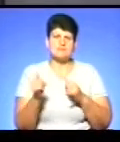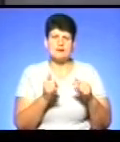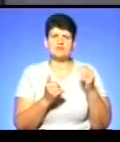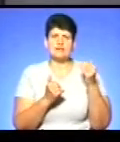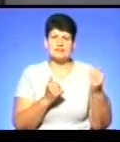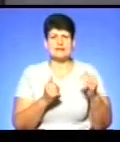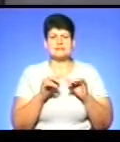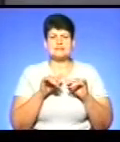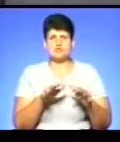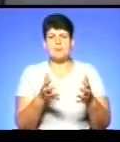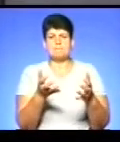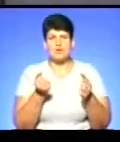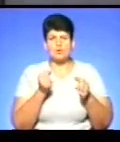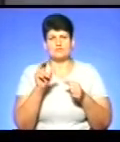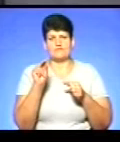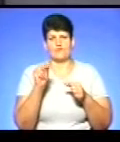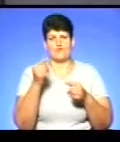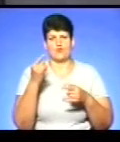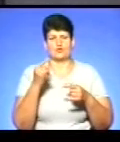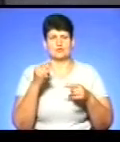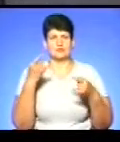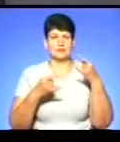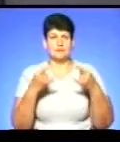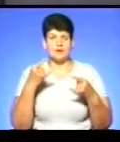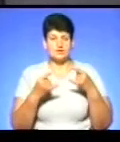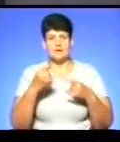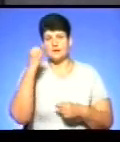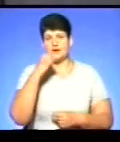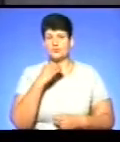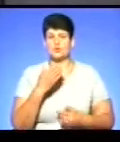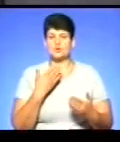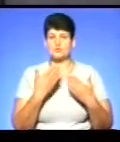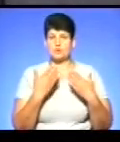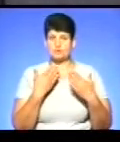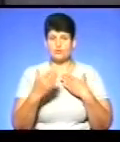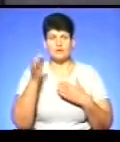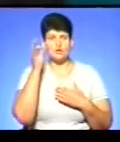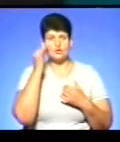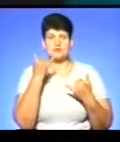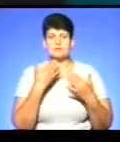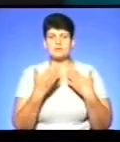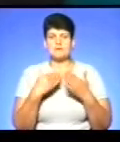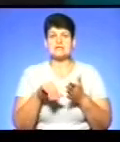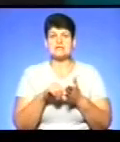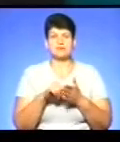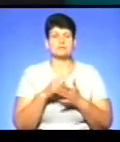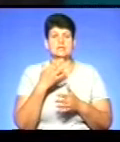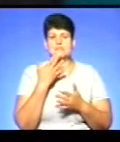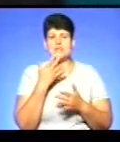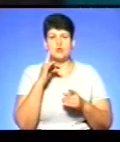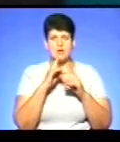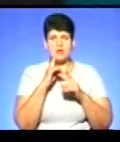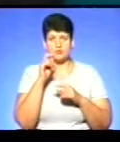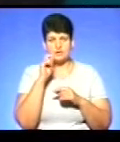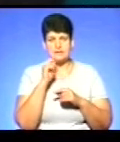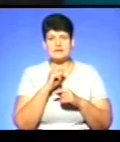їх засобами прийому цифрового сигналу. Я дякую вам за розмову і нагадаю, що сьогодні ми спілкувалися з представником Національної ради України